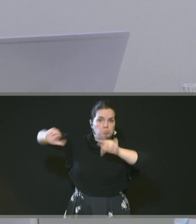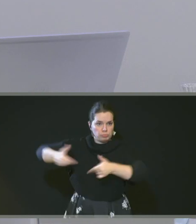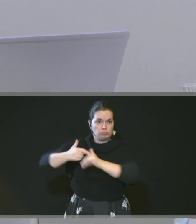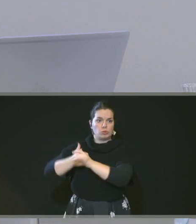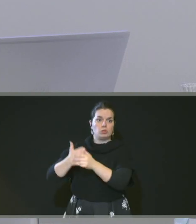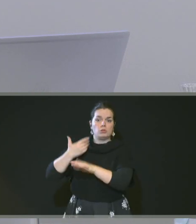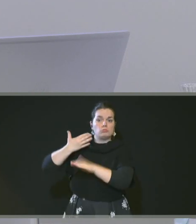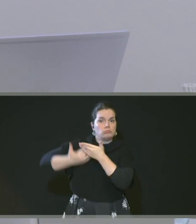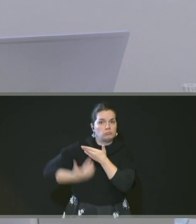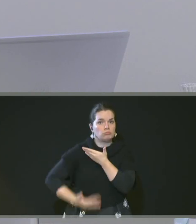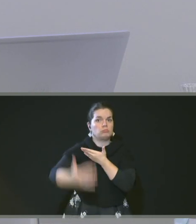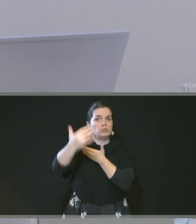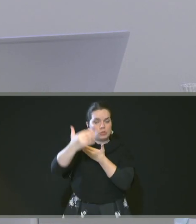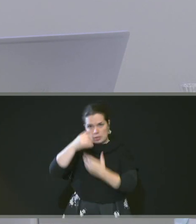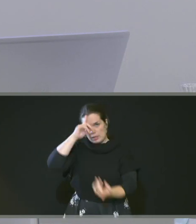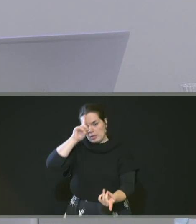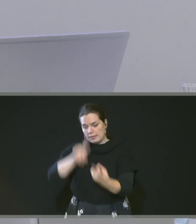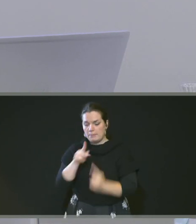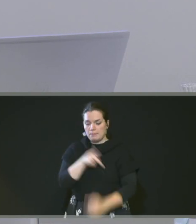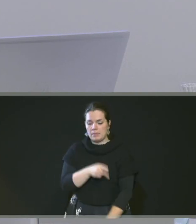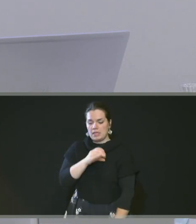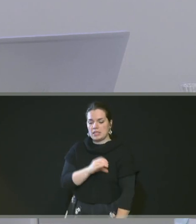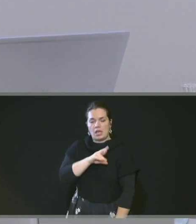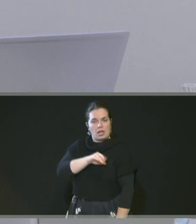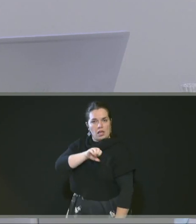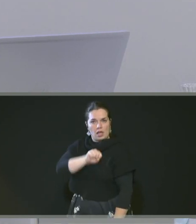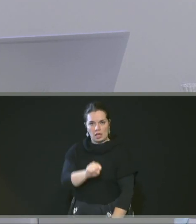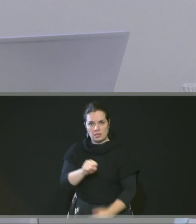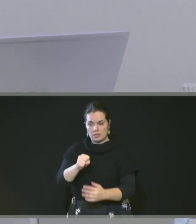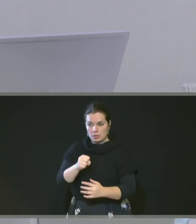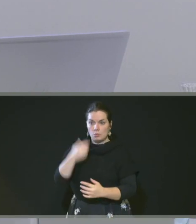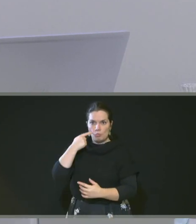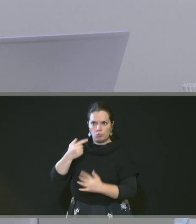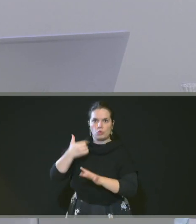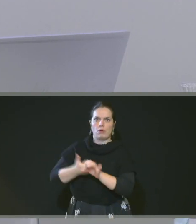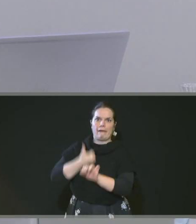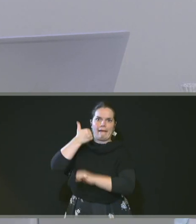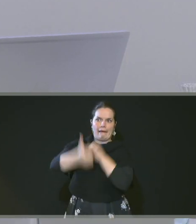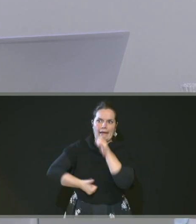du projet de mise en oeuvre de ce PCRS d'une durée de un an.